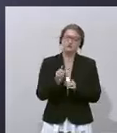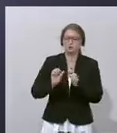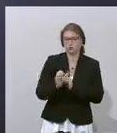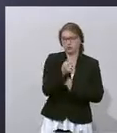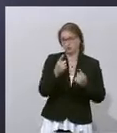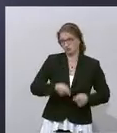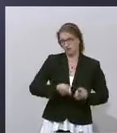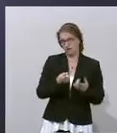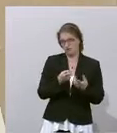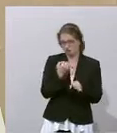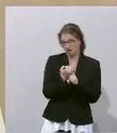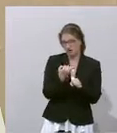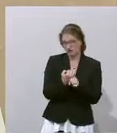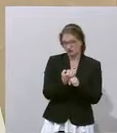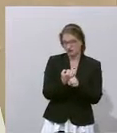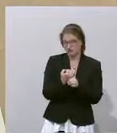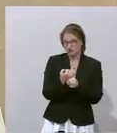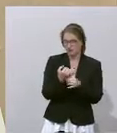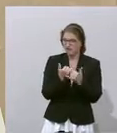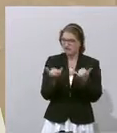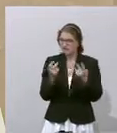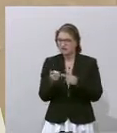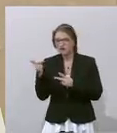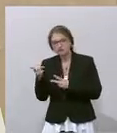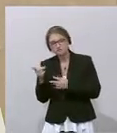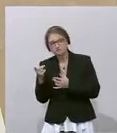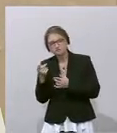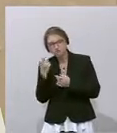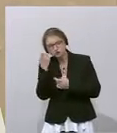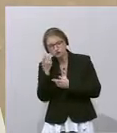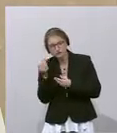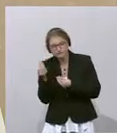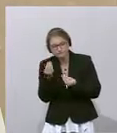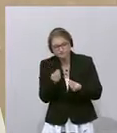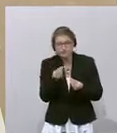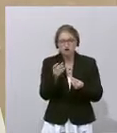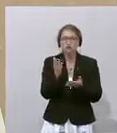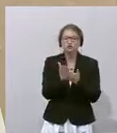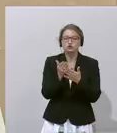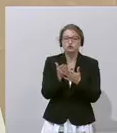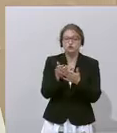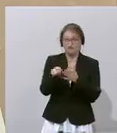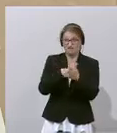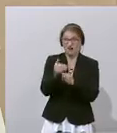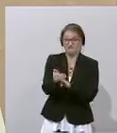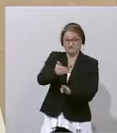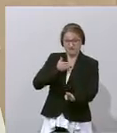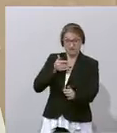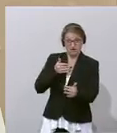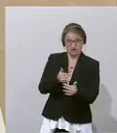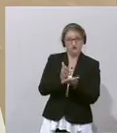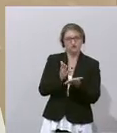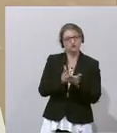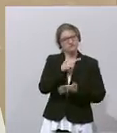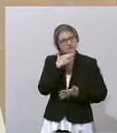Wie können Sie dafür sorgen, dass es bereits vor der Nationalratswahl ein Maximum an Aufklärung und